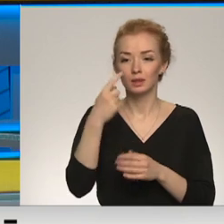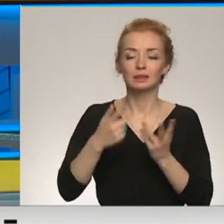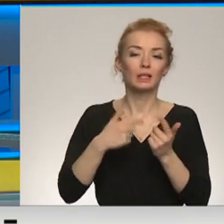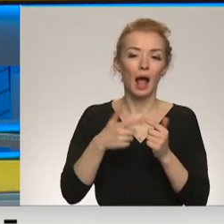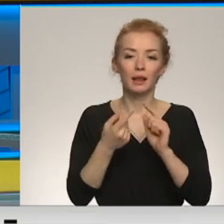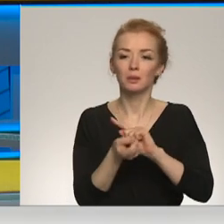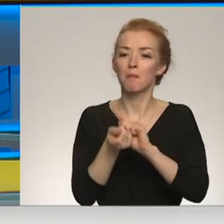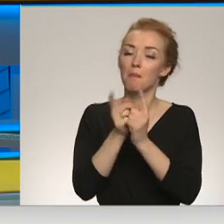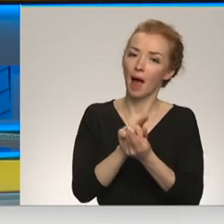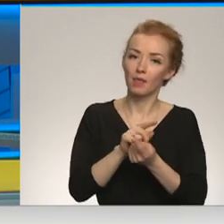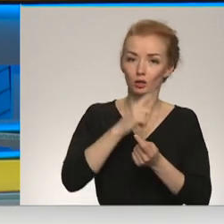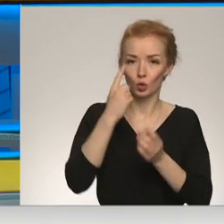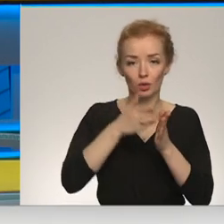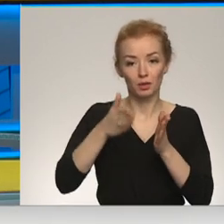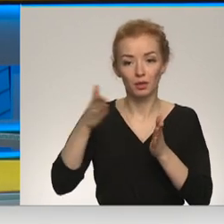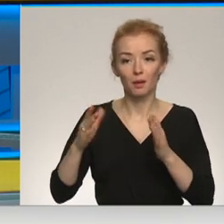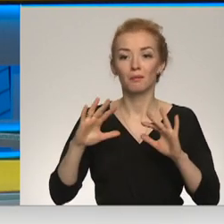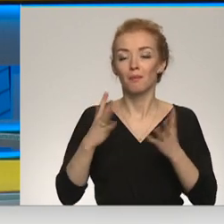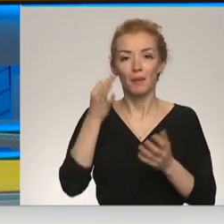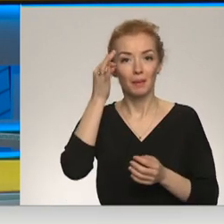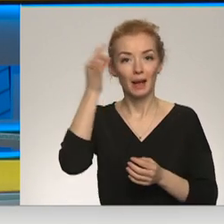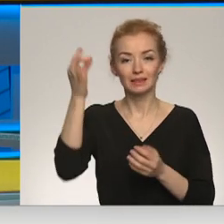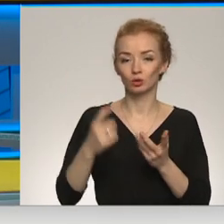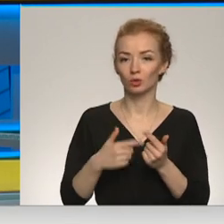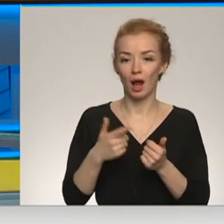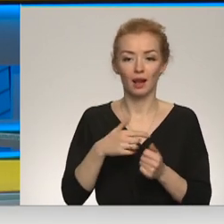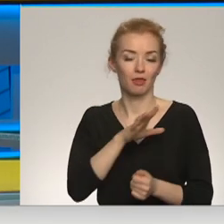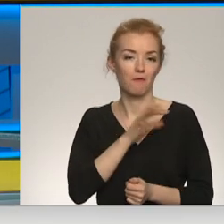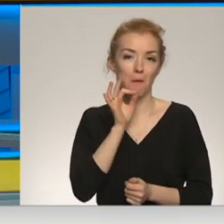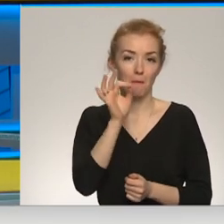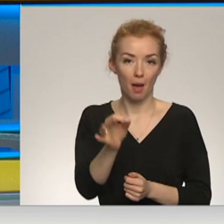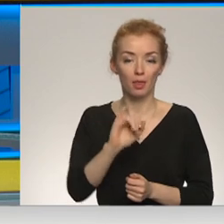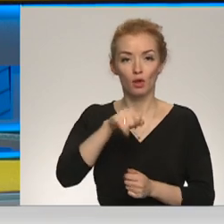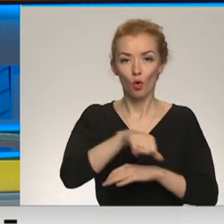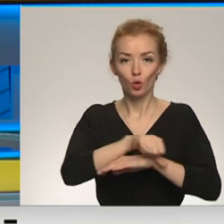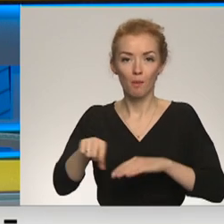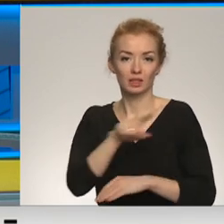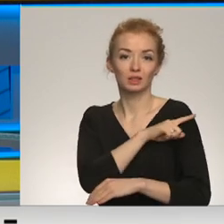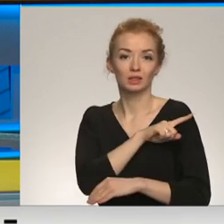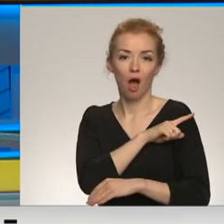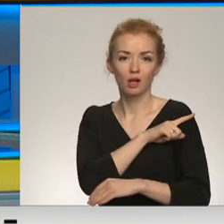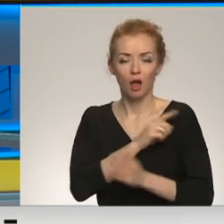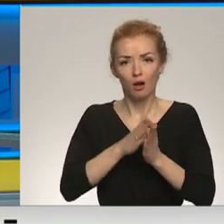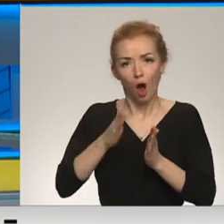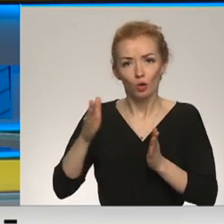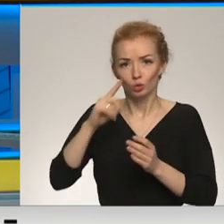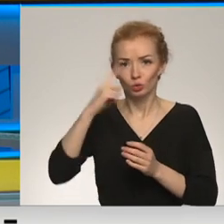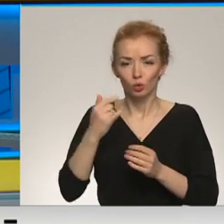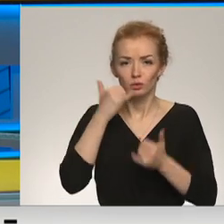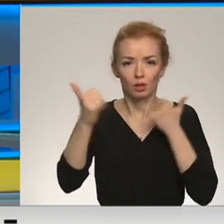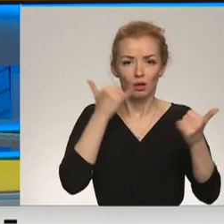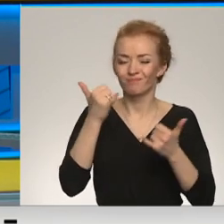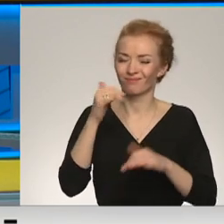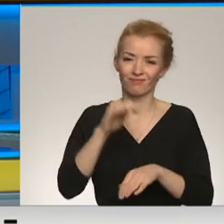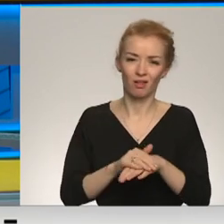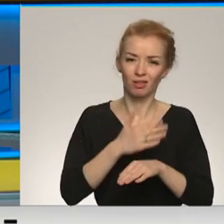mainās ik pēc stundām, bet precīzi skaitļi nevar pateikt, jo robeža sardzītēt katru stundu būtu mums jāziņo. Viņiem visnībā ir daudz